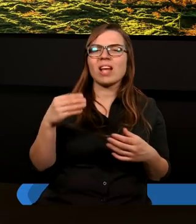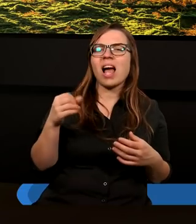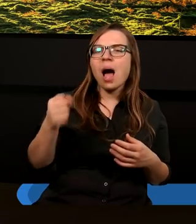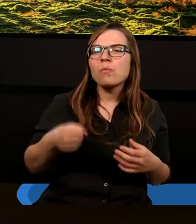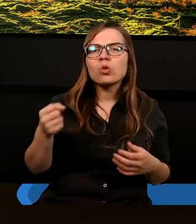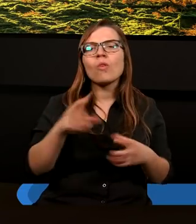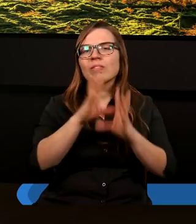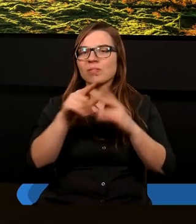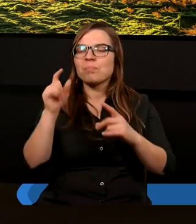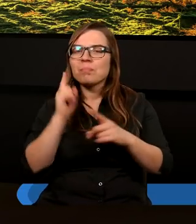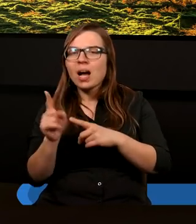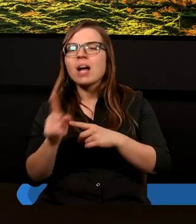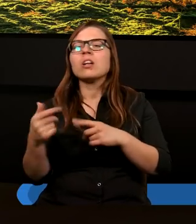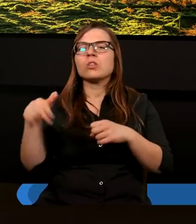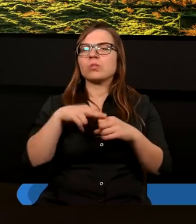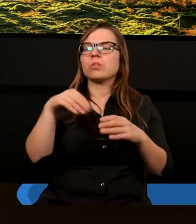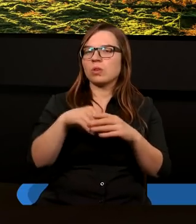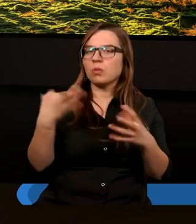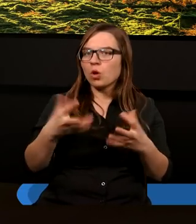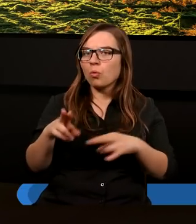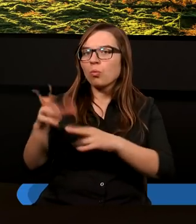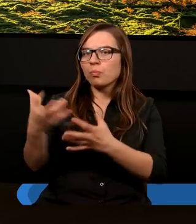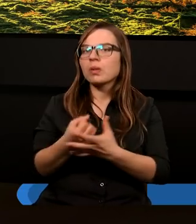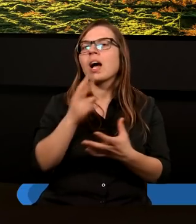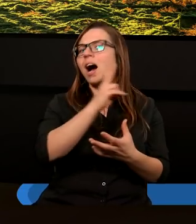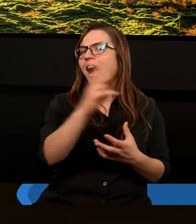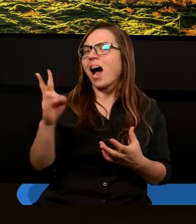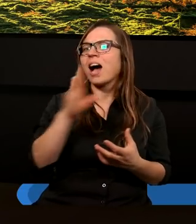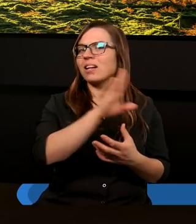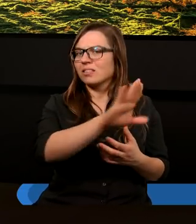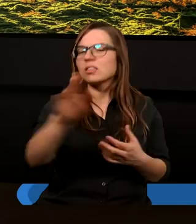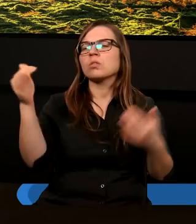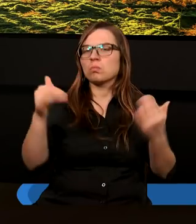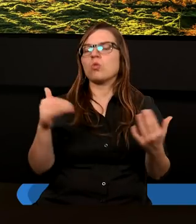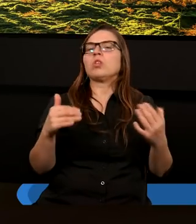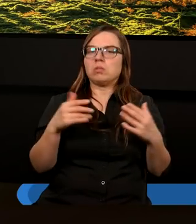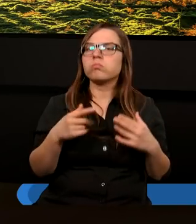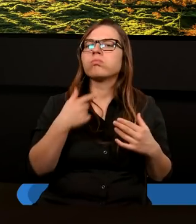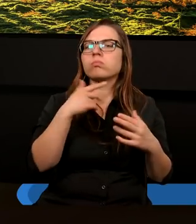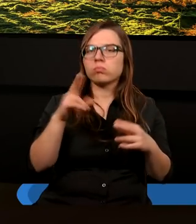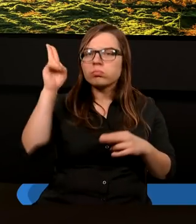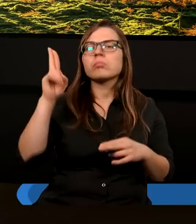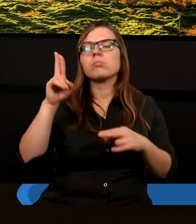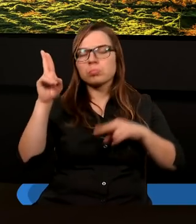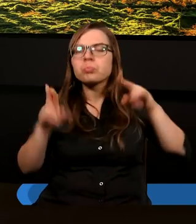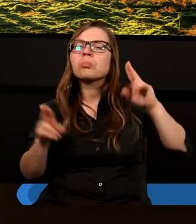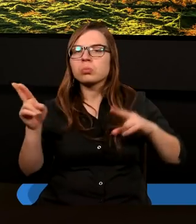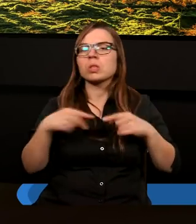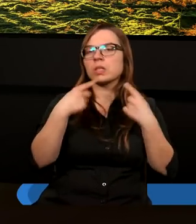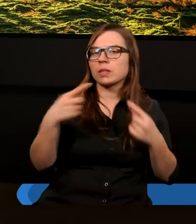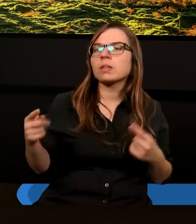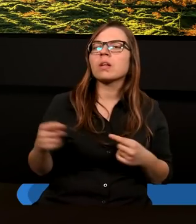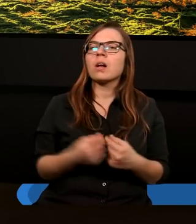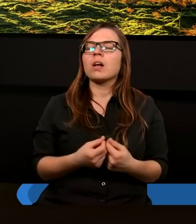bracia, wszyscy ci, którzy chcą wziąć w ten udział. Każdy ma prawo zabrać głos i jest to dyskusja